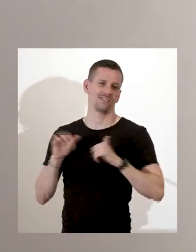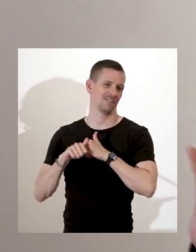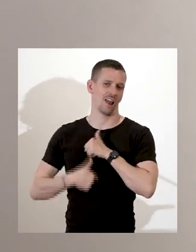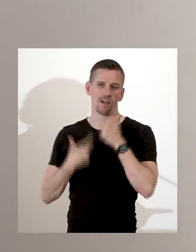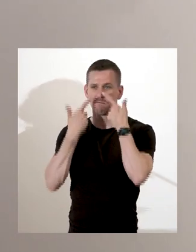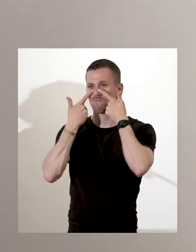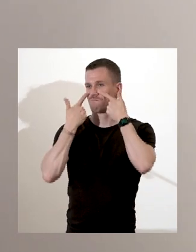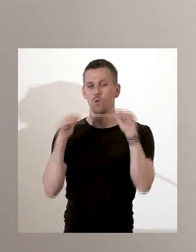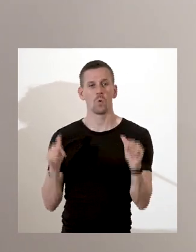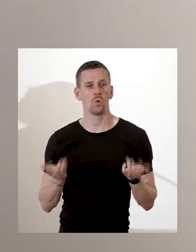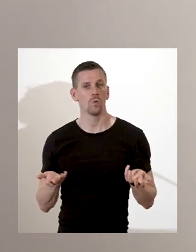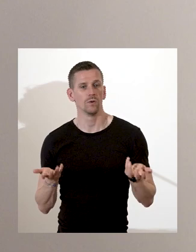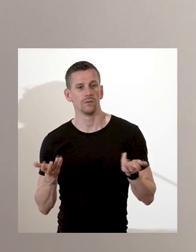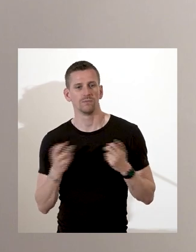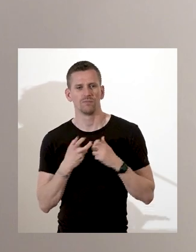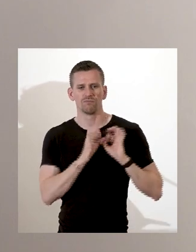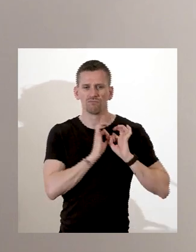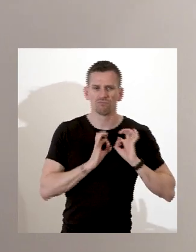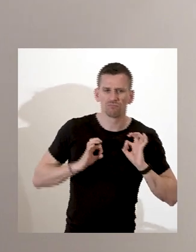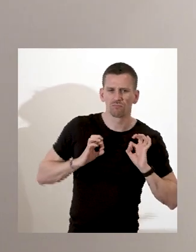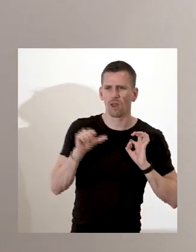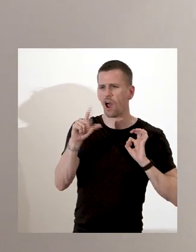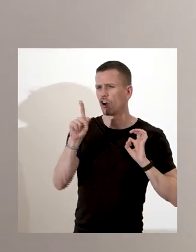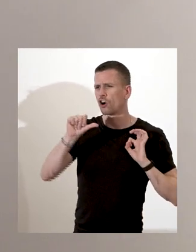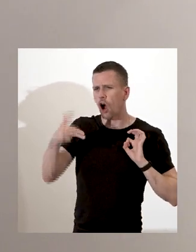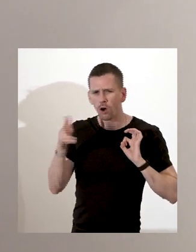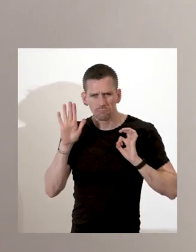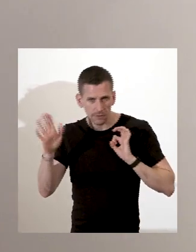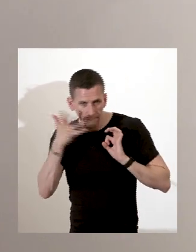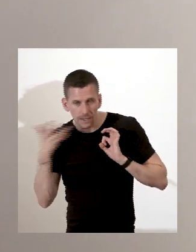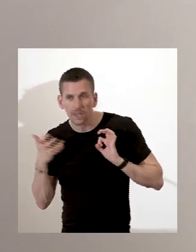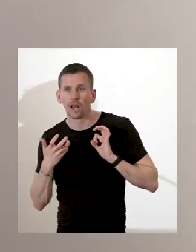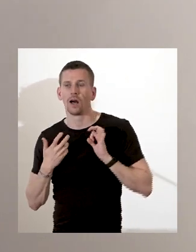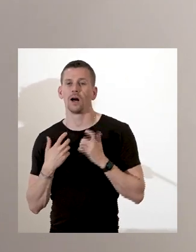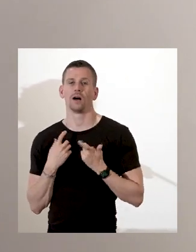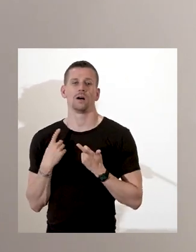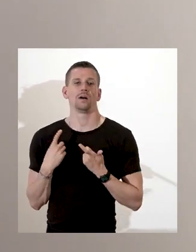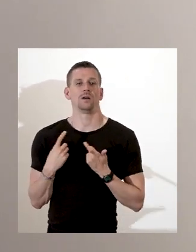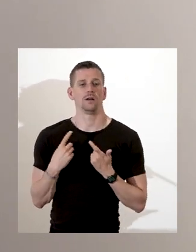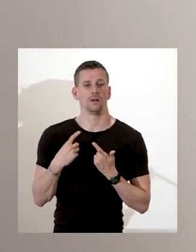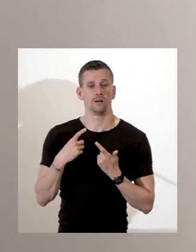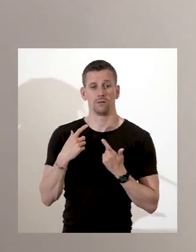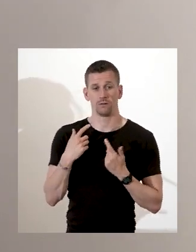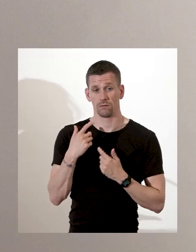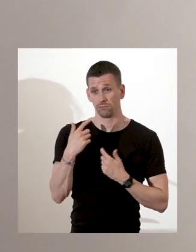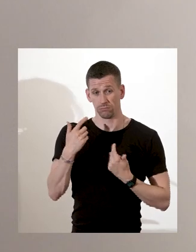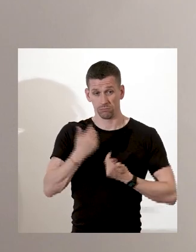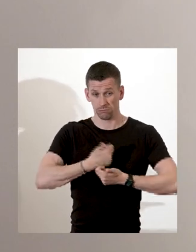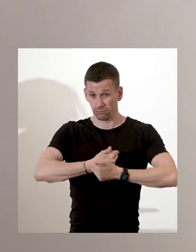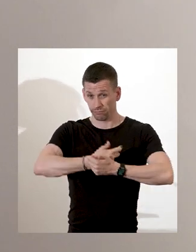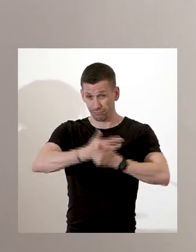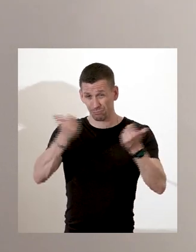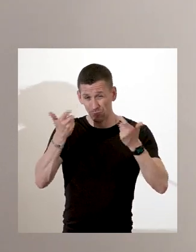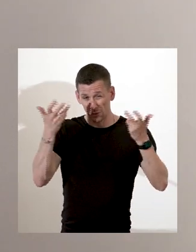Caen dans certaines de ces tombes. D'un coup, et sans mauvais jeu de mots, ce sont des milliers d'Africains qui sont ramenés à la vie, alors qu'ils étaient au milieu une toile de fond dans le